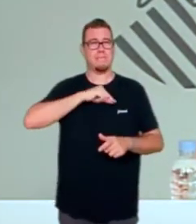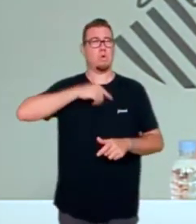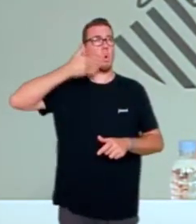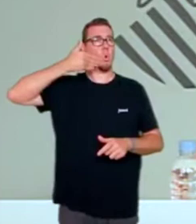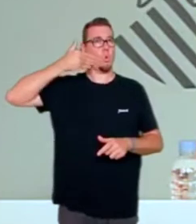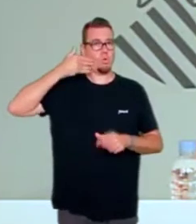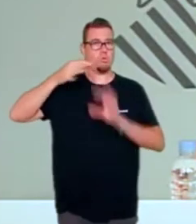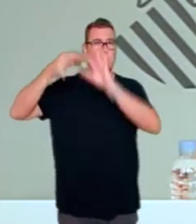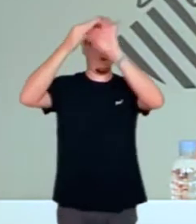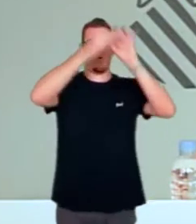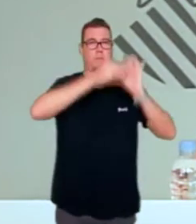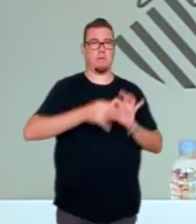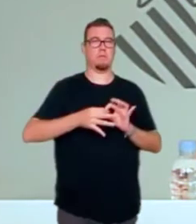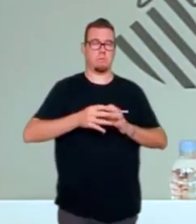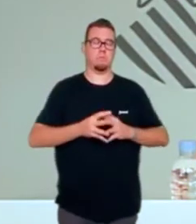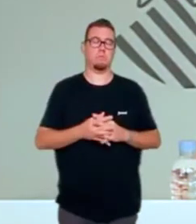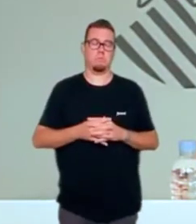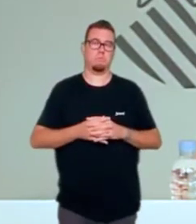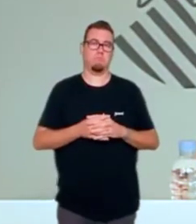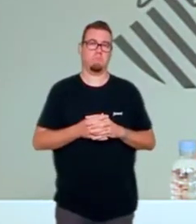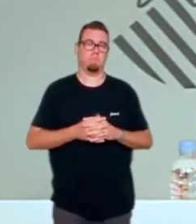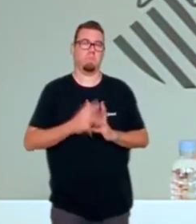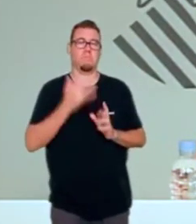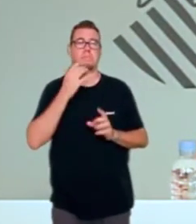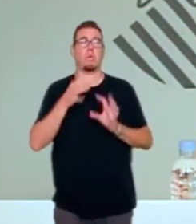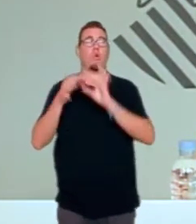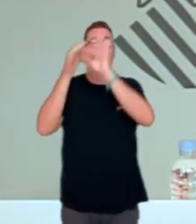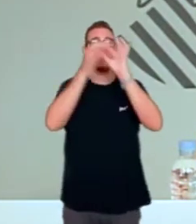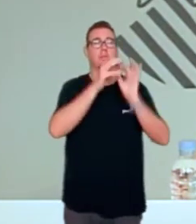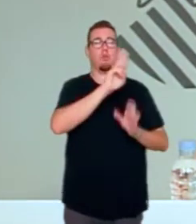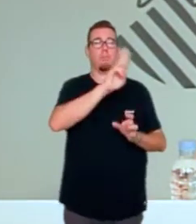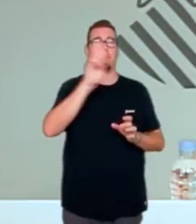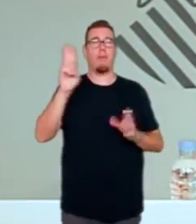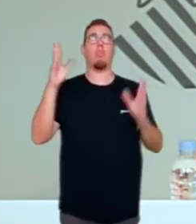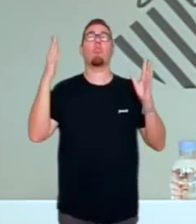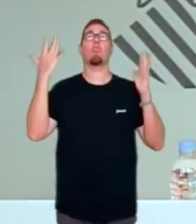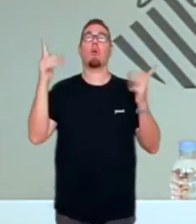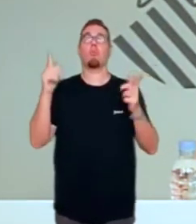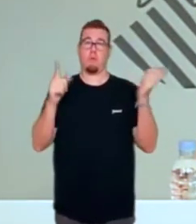seva cooperació quan la cooperació del Partit Popular està en la presó.